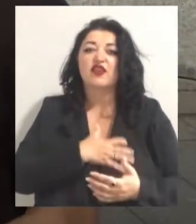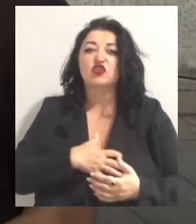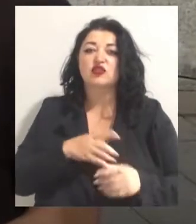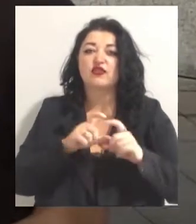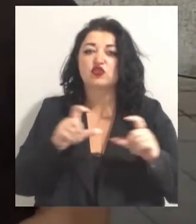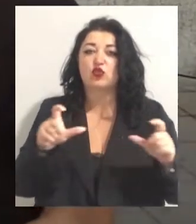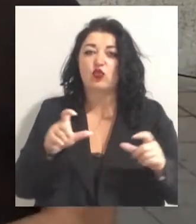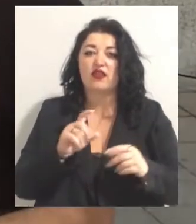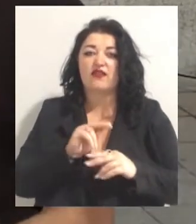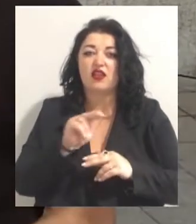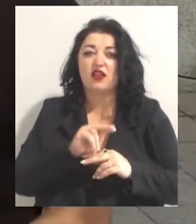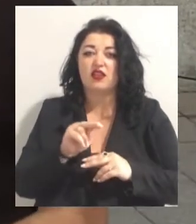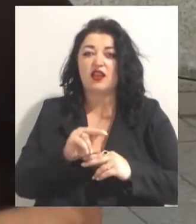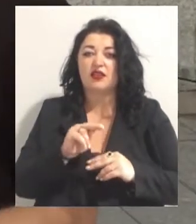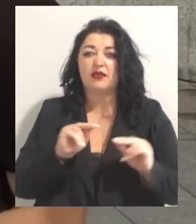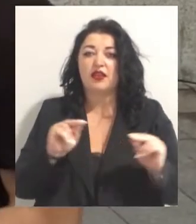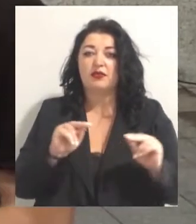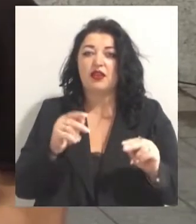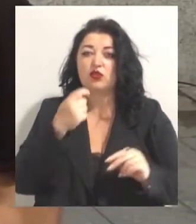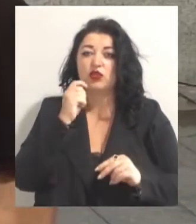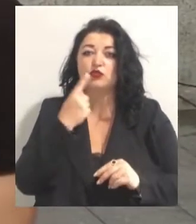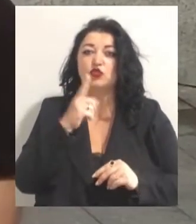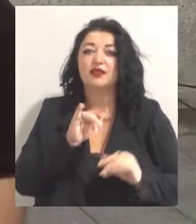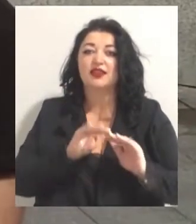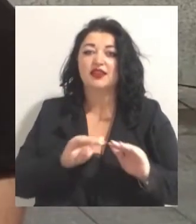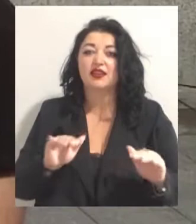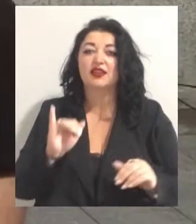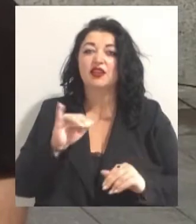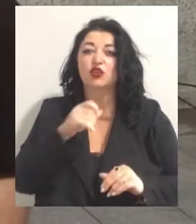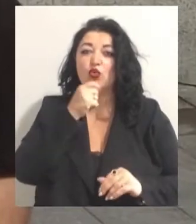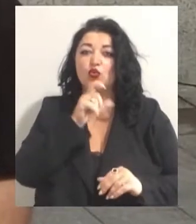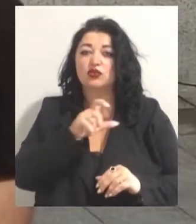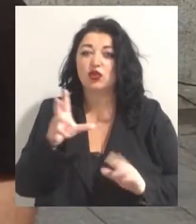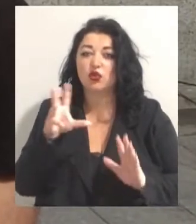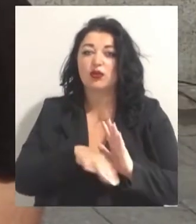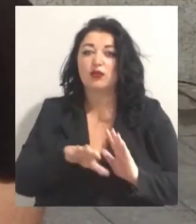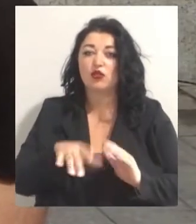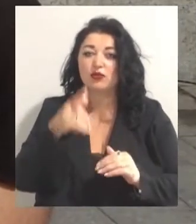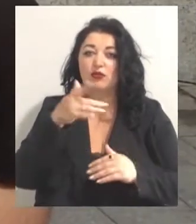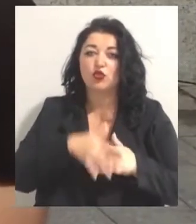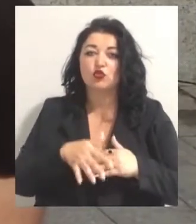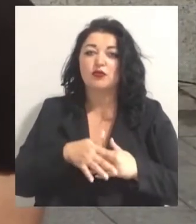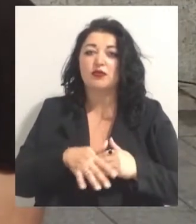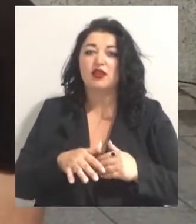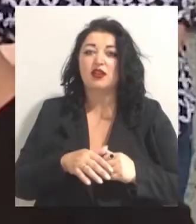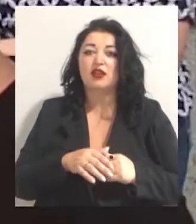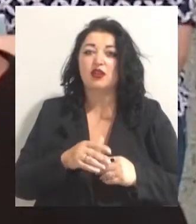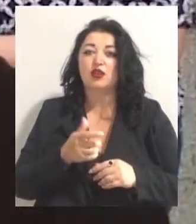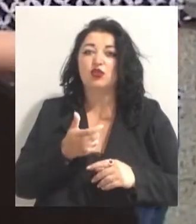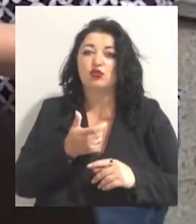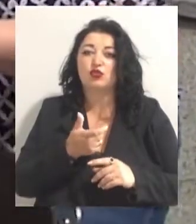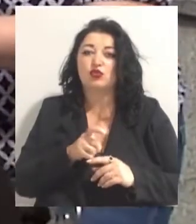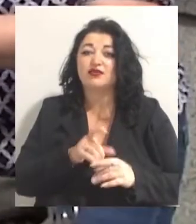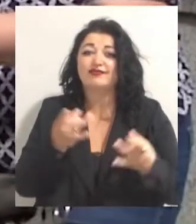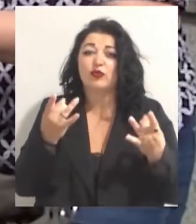саме українською мовою, щоб і діти, і дорослі люди потім розуміли досить побутові слова. В